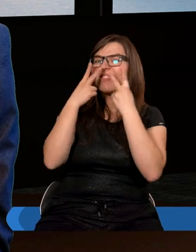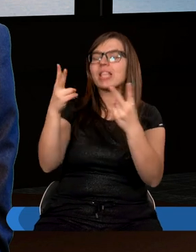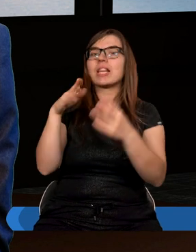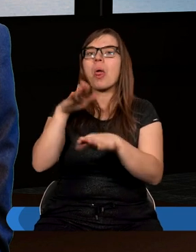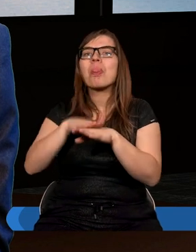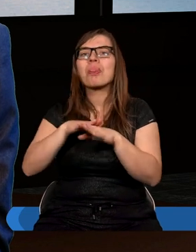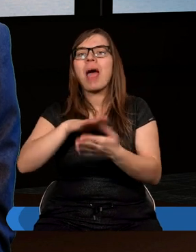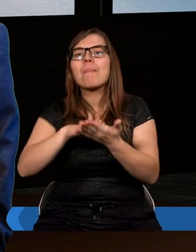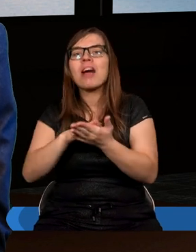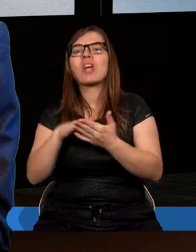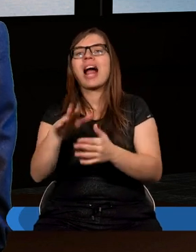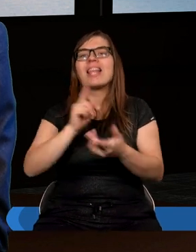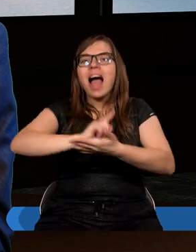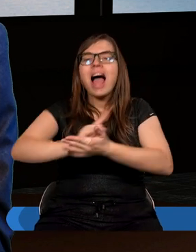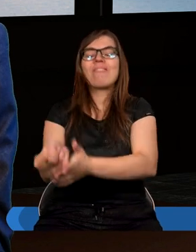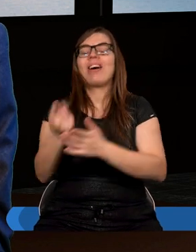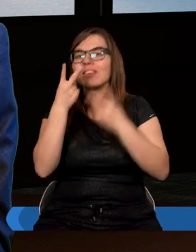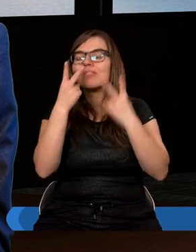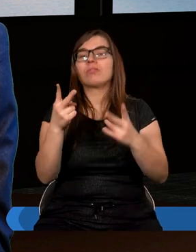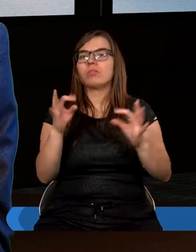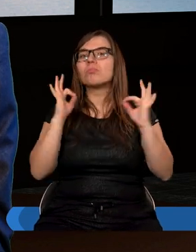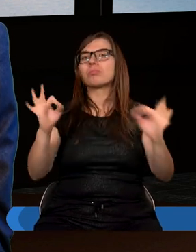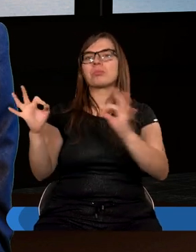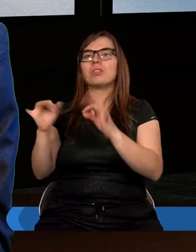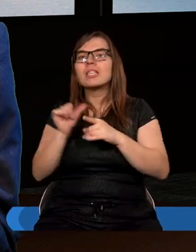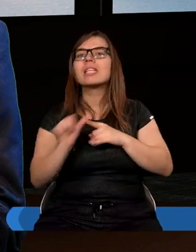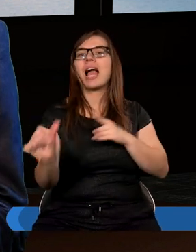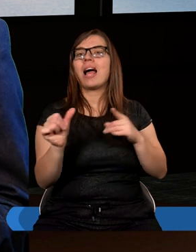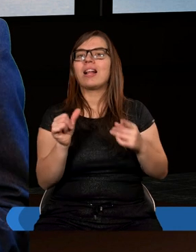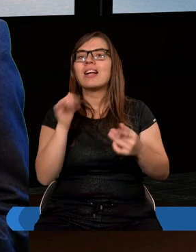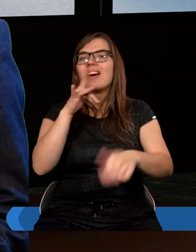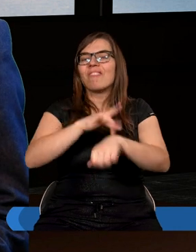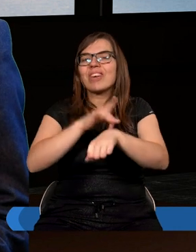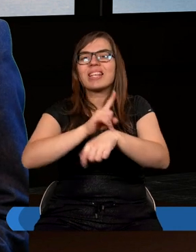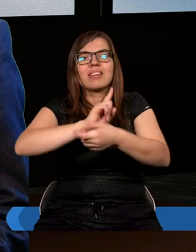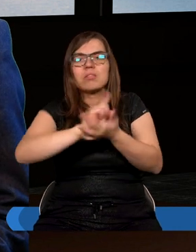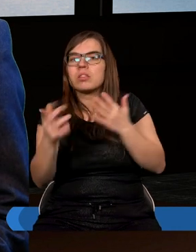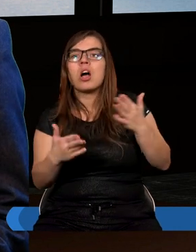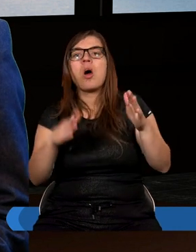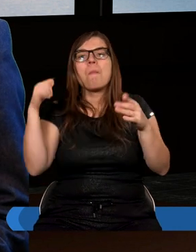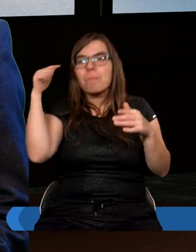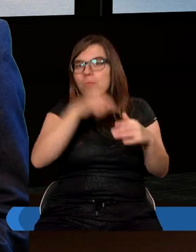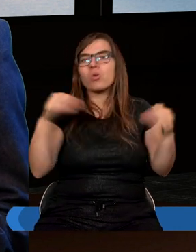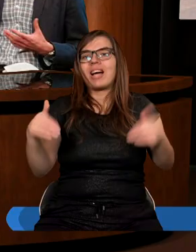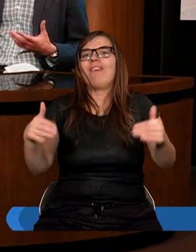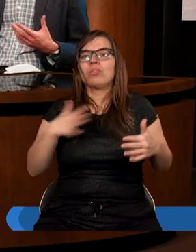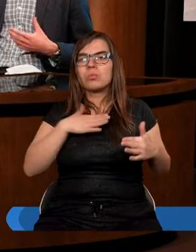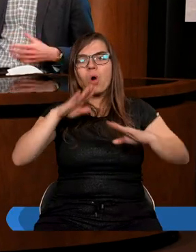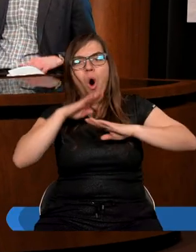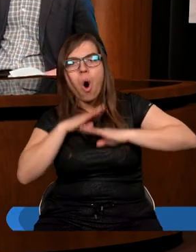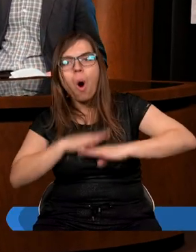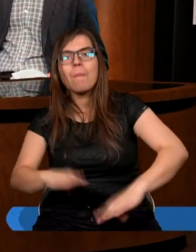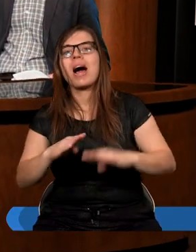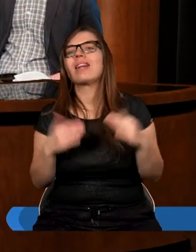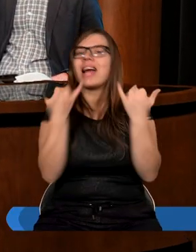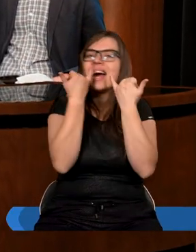świętości. Nie będziemy właśnie wybuchać. Będziemy potrafili opanować się. Będziemy inaczej patrzeć